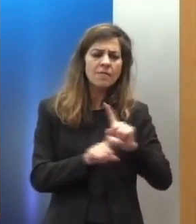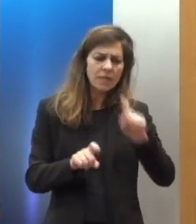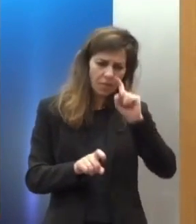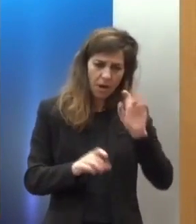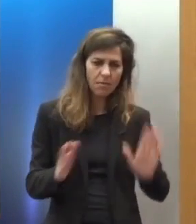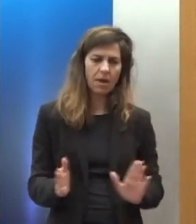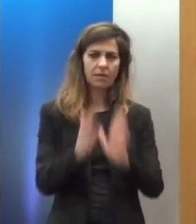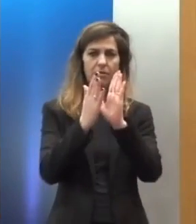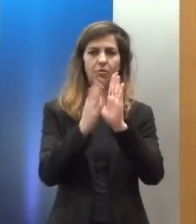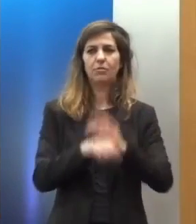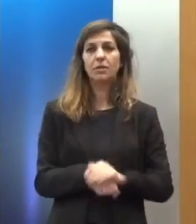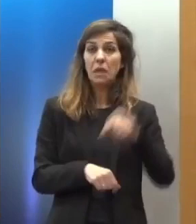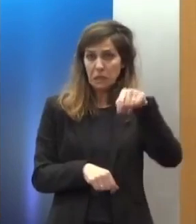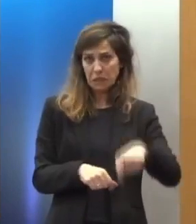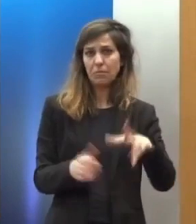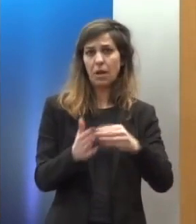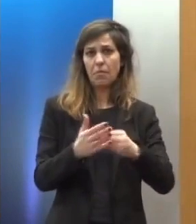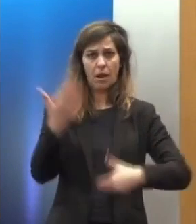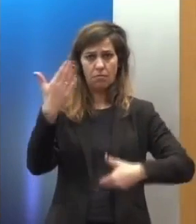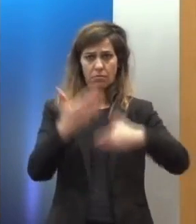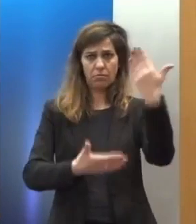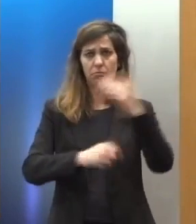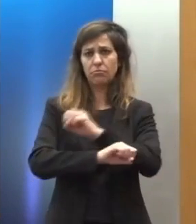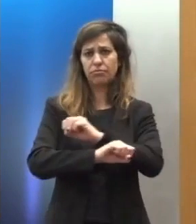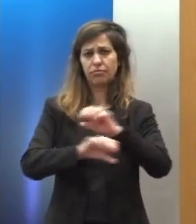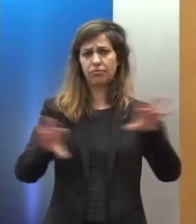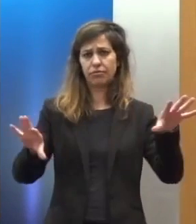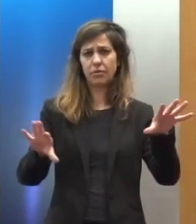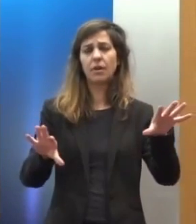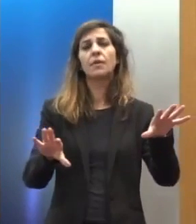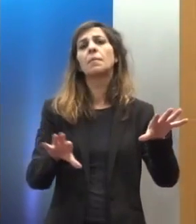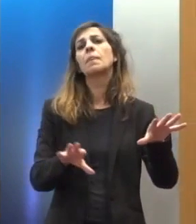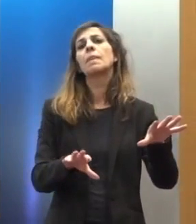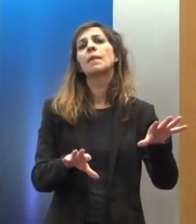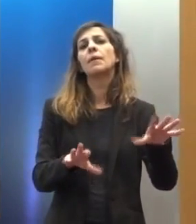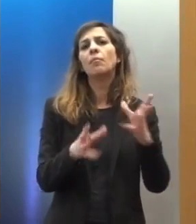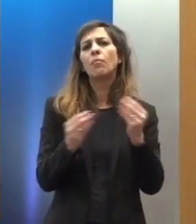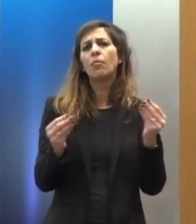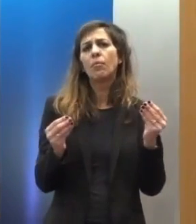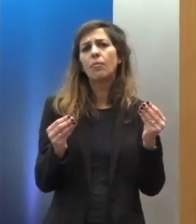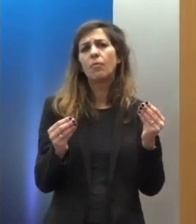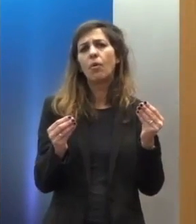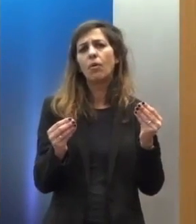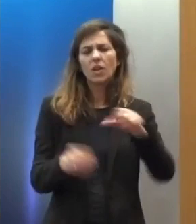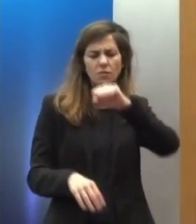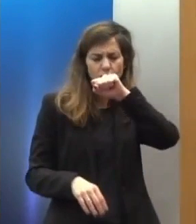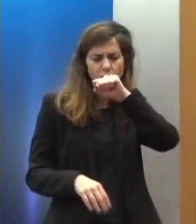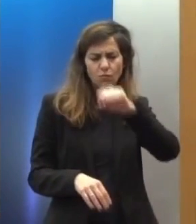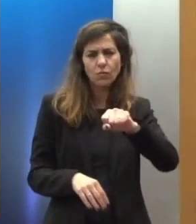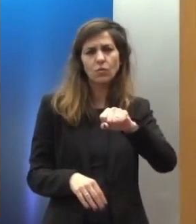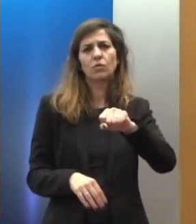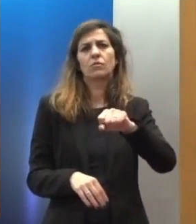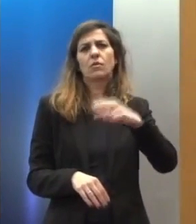Μόλις σήμερα είδαμε στον τύπο ανατριχιαστικά ντοκουμέντα εκδηλώσεων πίστης και προσήλωσης στα ναζιστικά σύμβολα